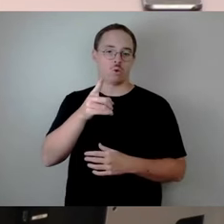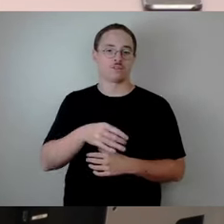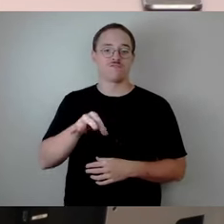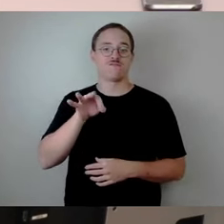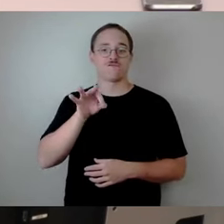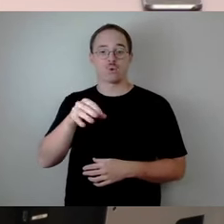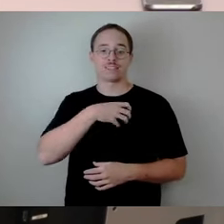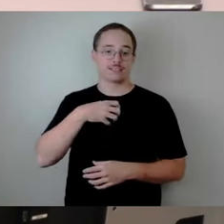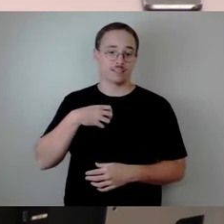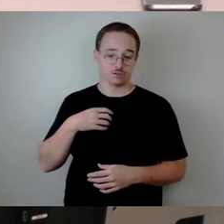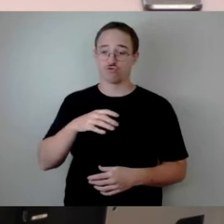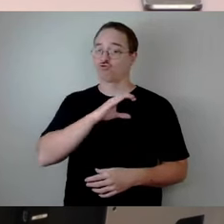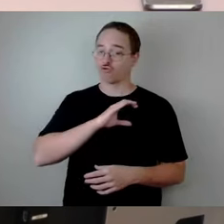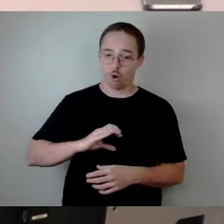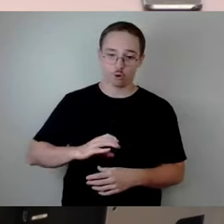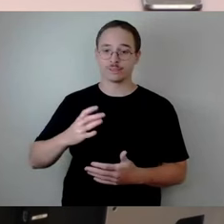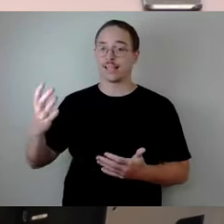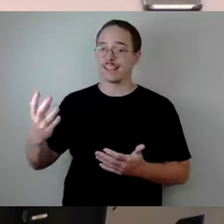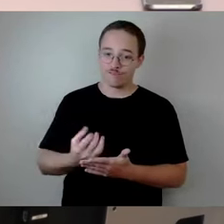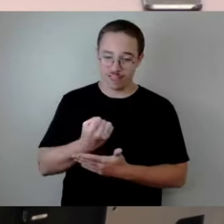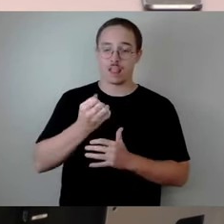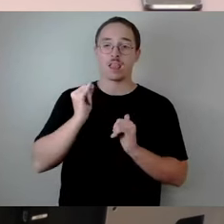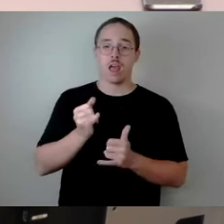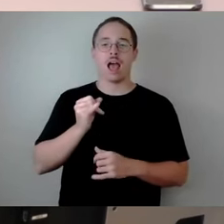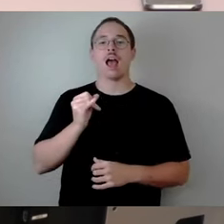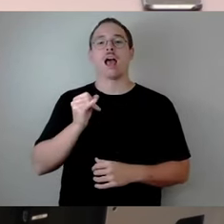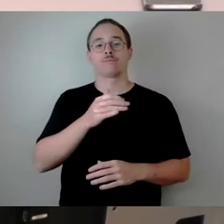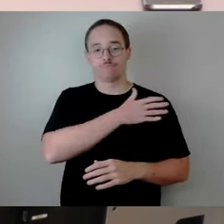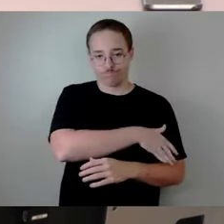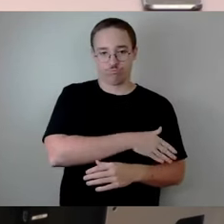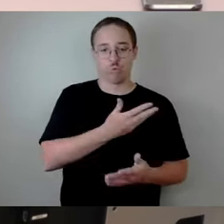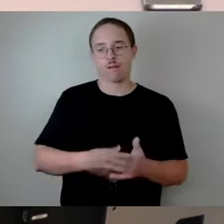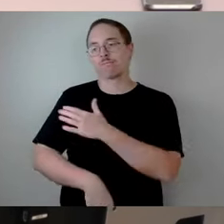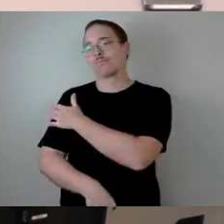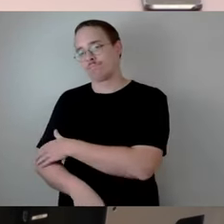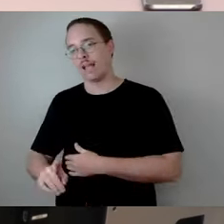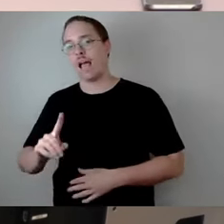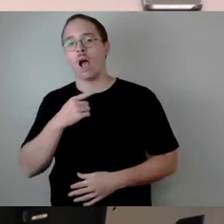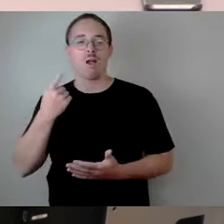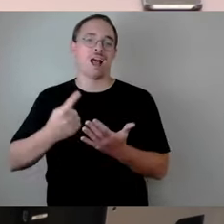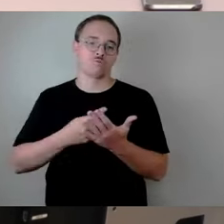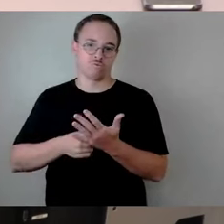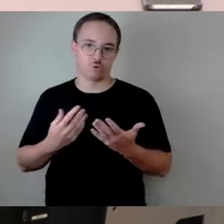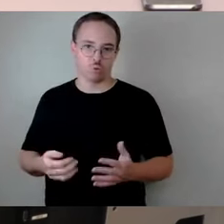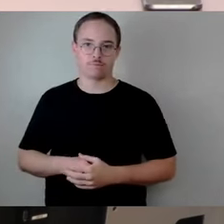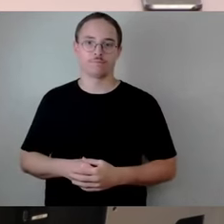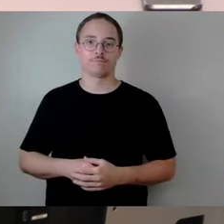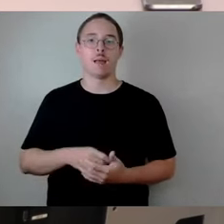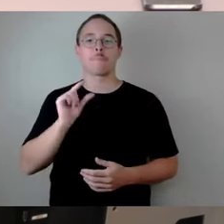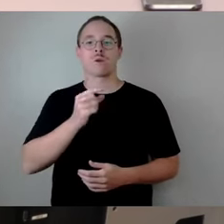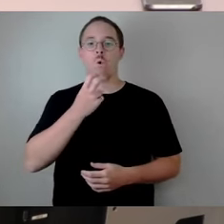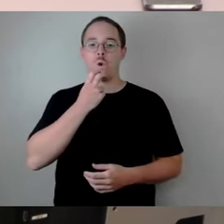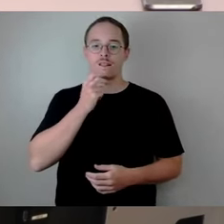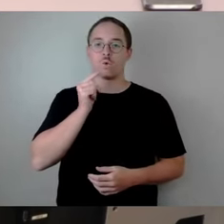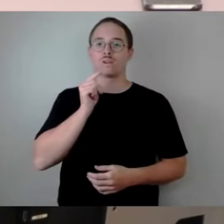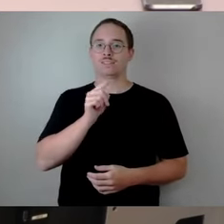eine Herausforderung. In der Mikroelektronik sagt man so, ein Arbeitsplatz, der dort entsteht, erzeugt in